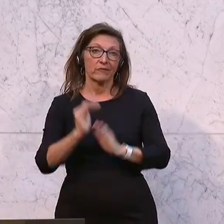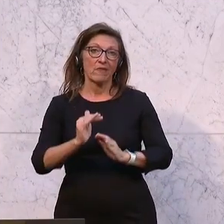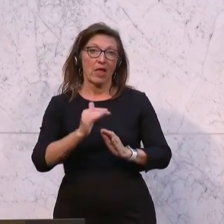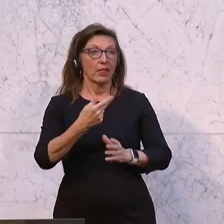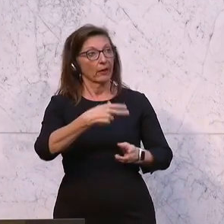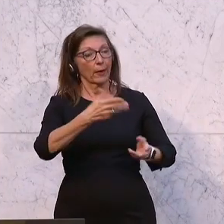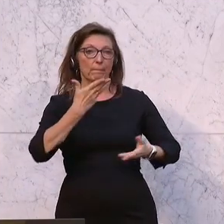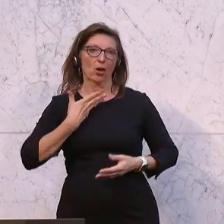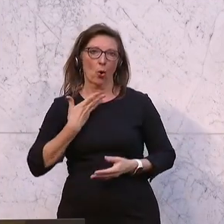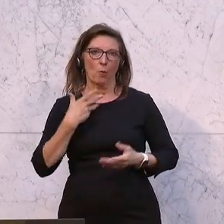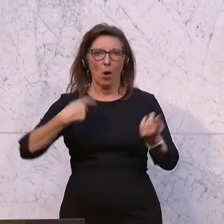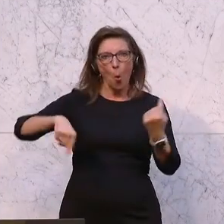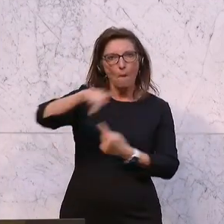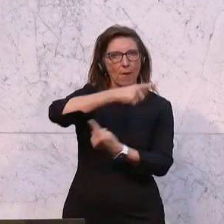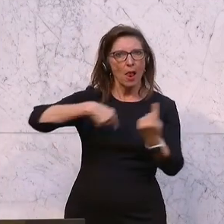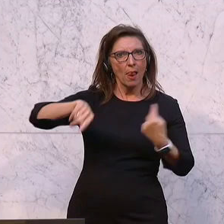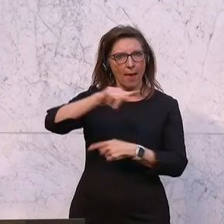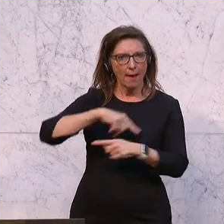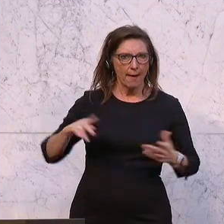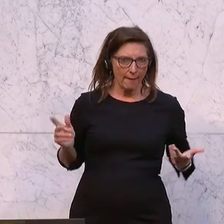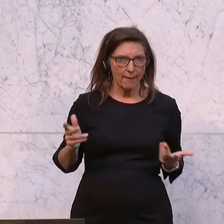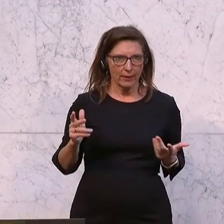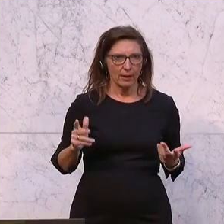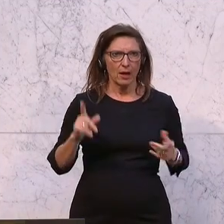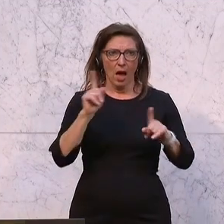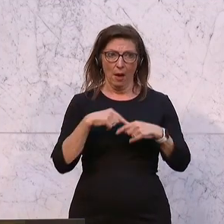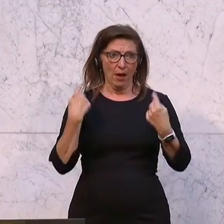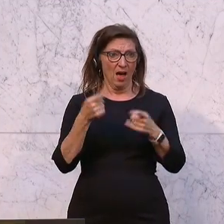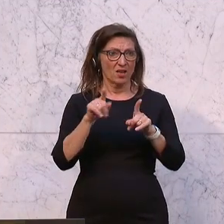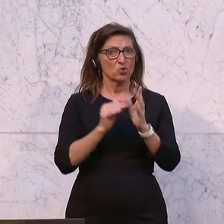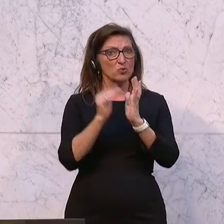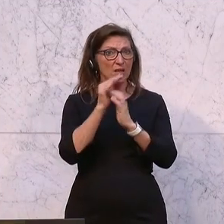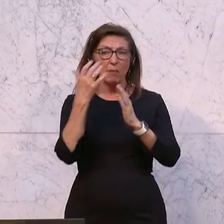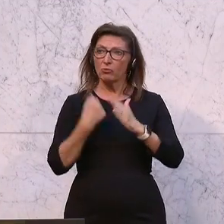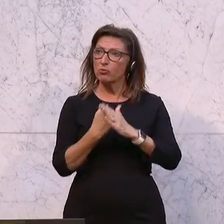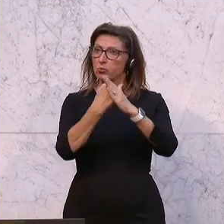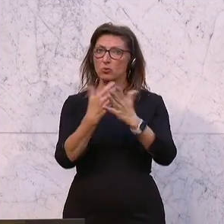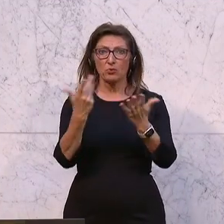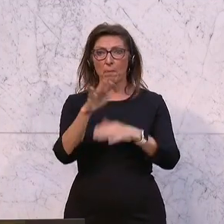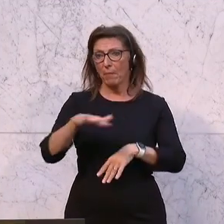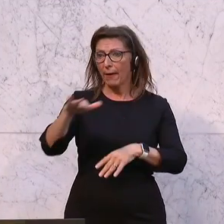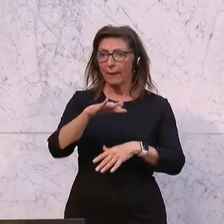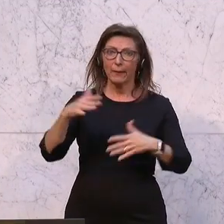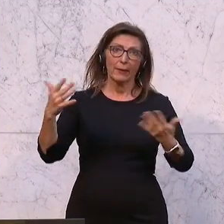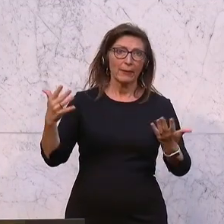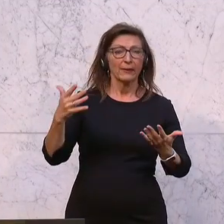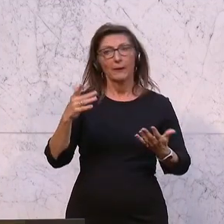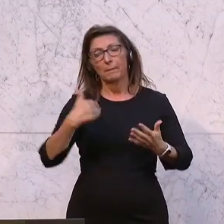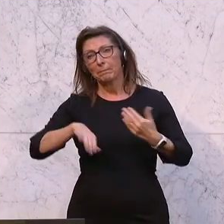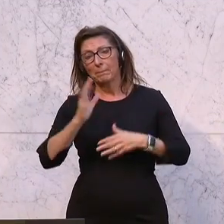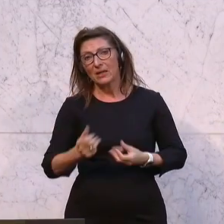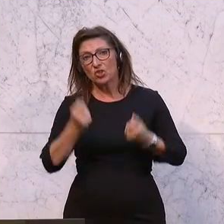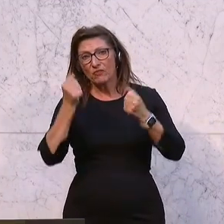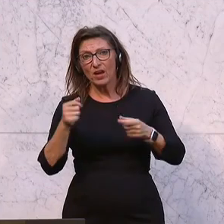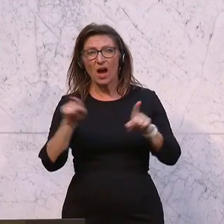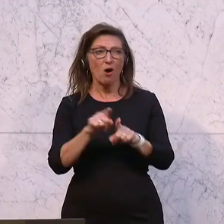Wir haben ein Umlageprinzip und wir haben aber sogar gestützte Systeme, auch für jene Bereiche, die es schwieriger haben, auch